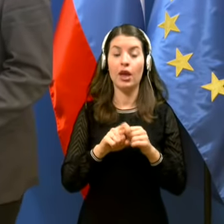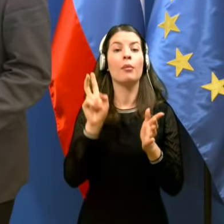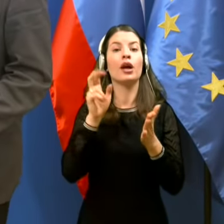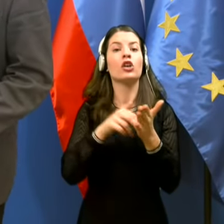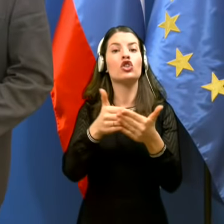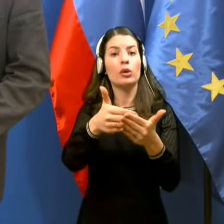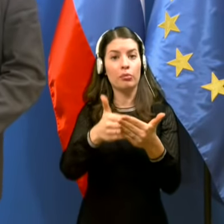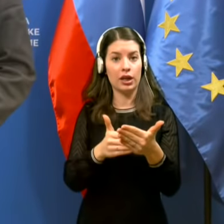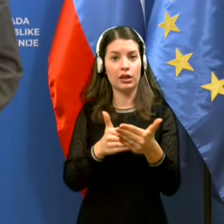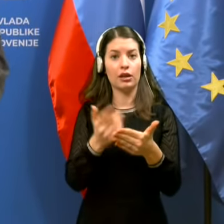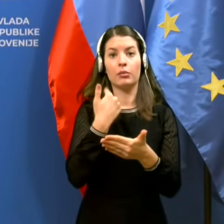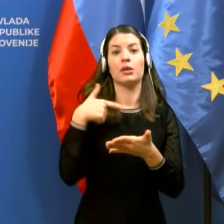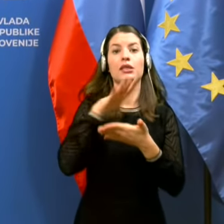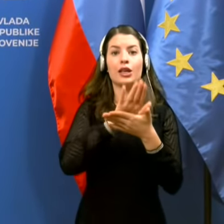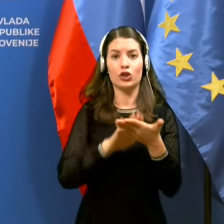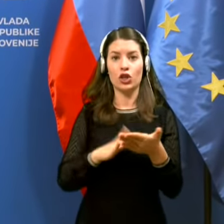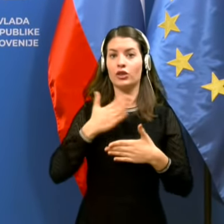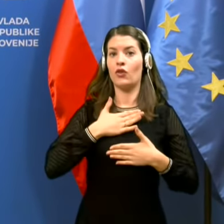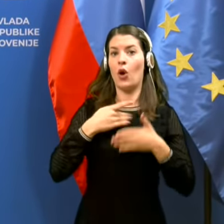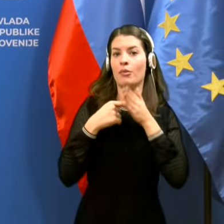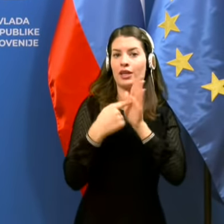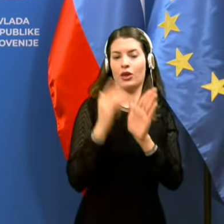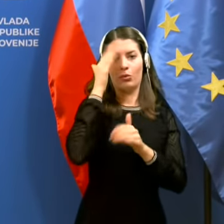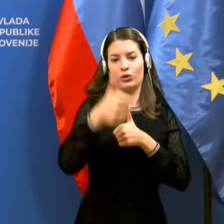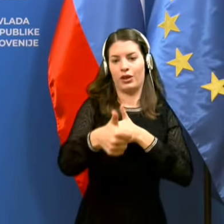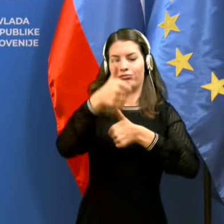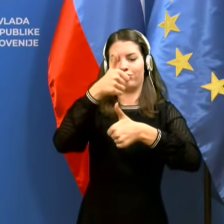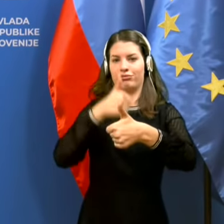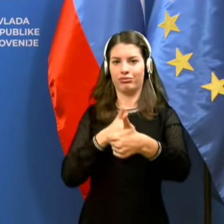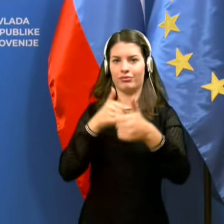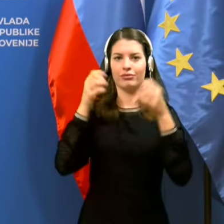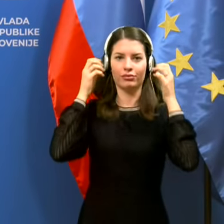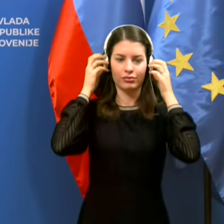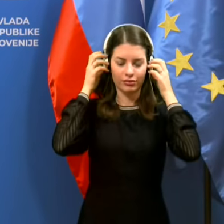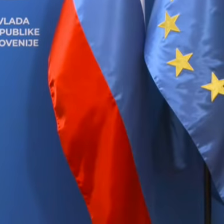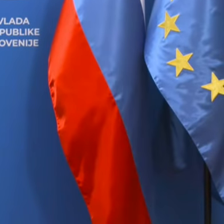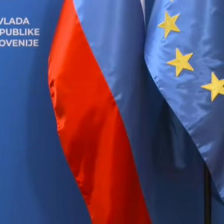Predem pa začnete s svojo predstavitvjo, se boste zamenjali še naši tolmački.